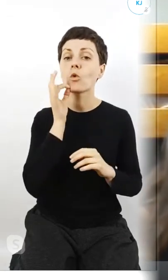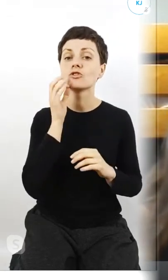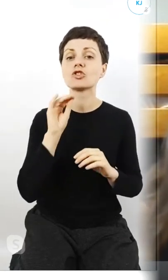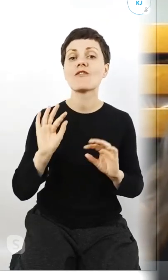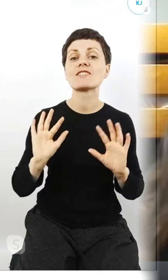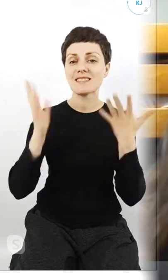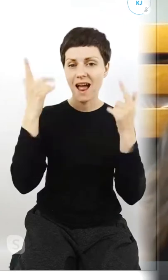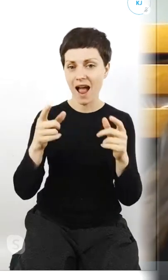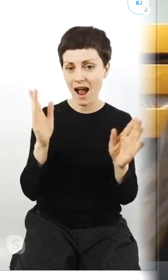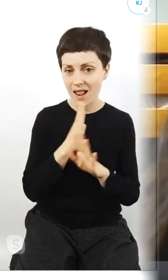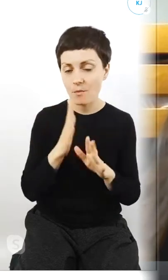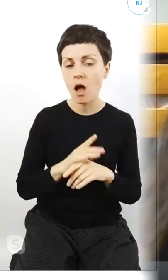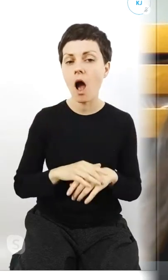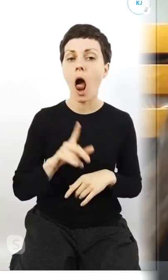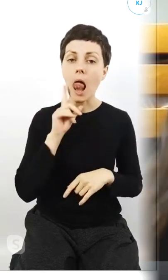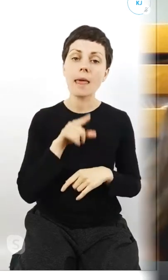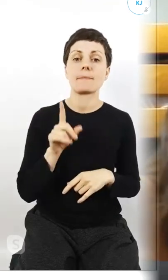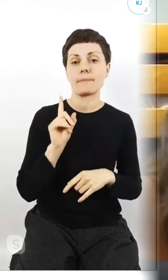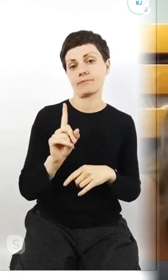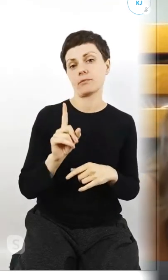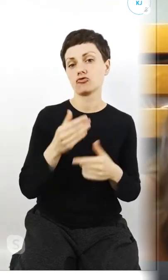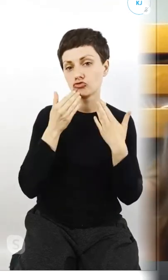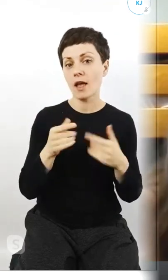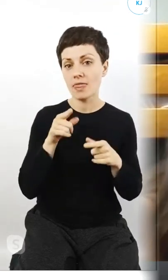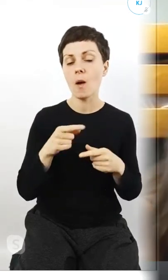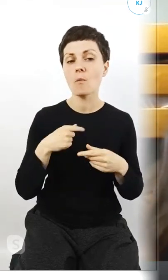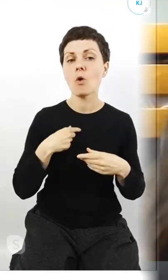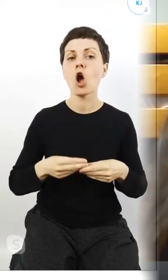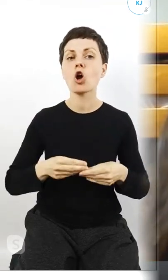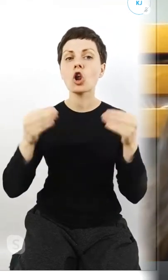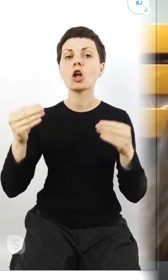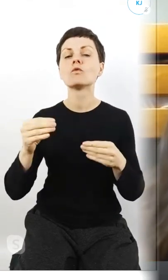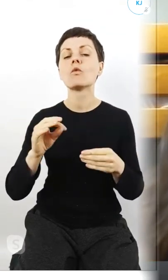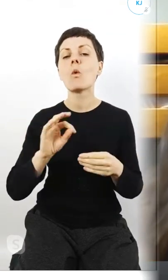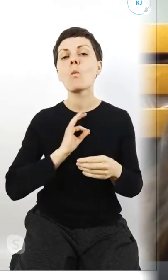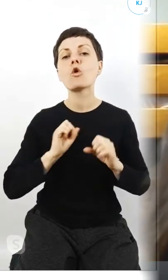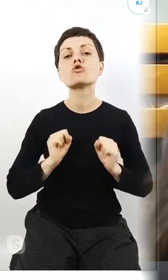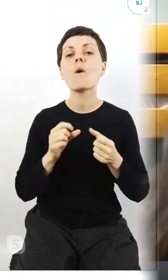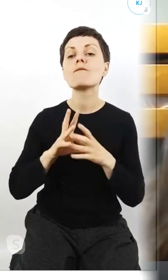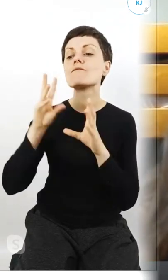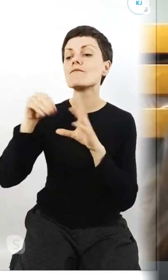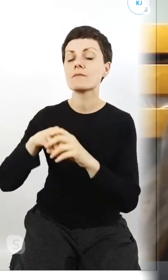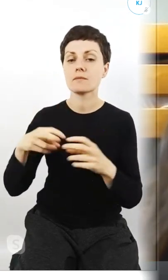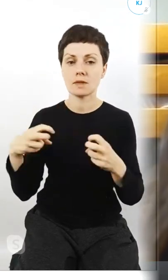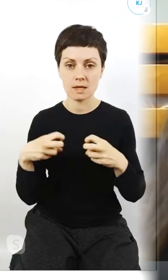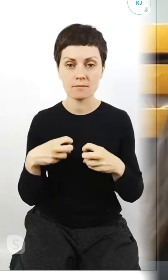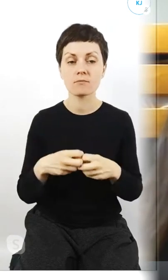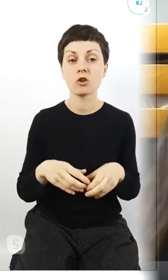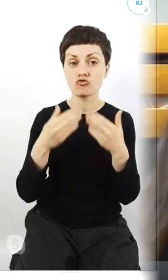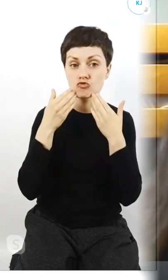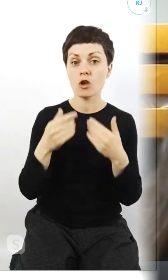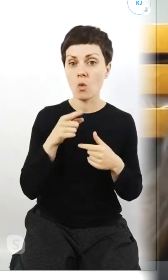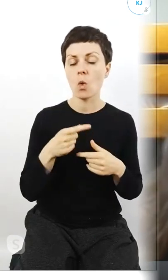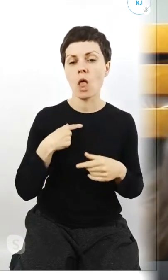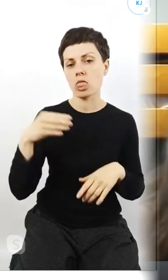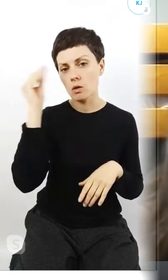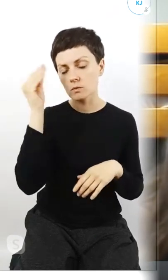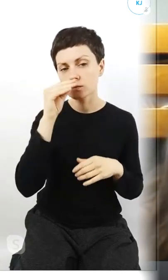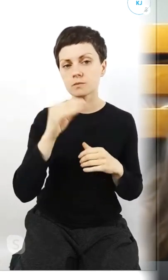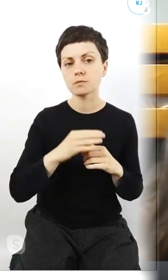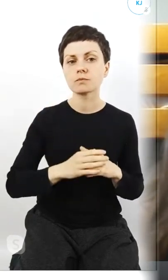ale dzięki temu bardziej rozwinęłam powiedzmy swoją działalność na social mediach i dzięki temu się nauczyłam